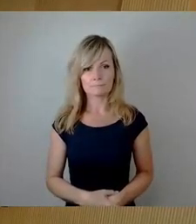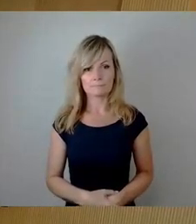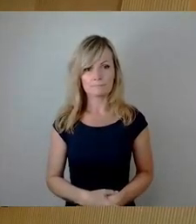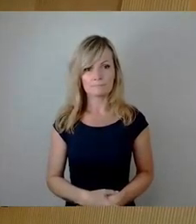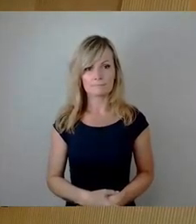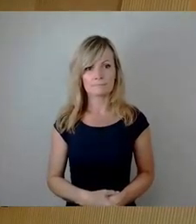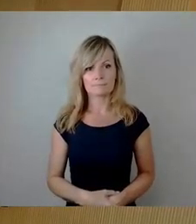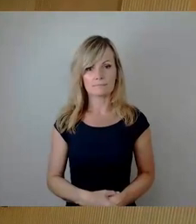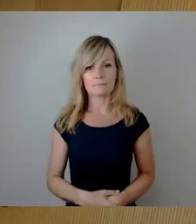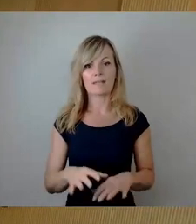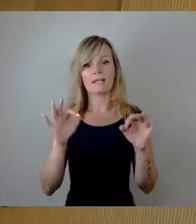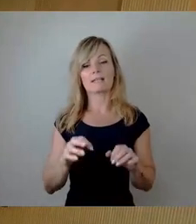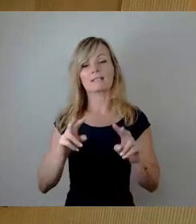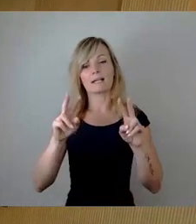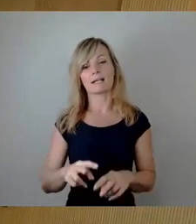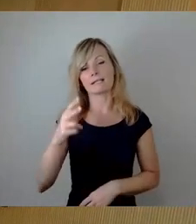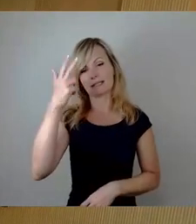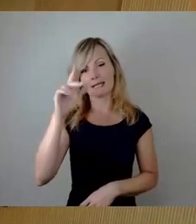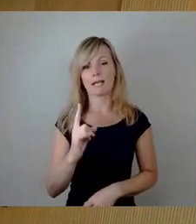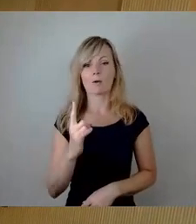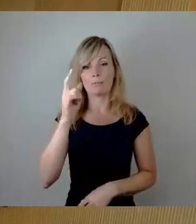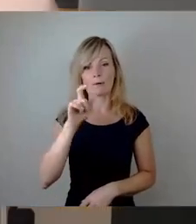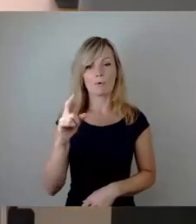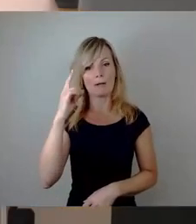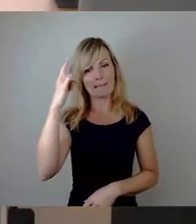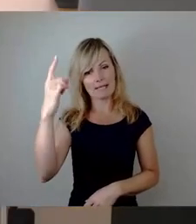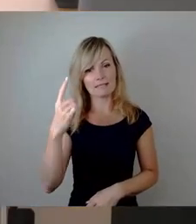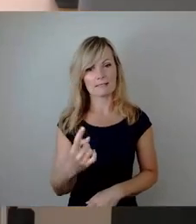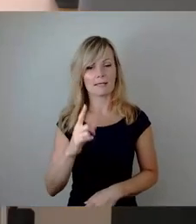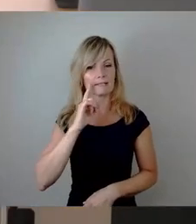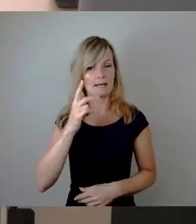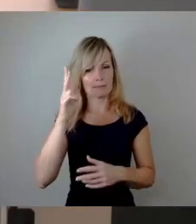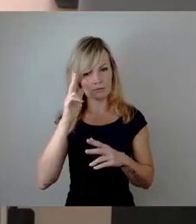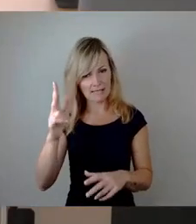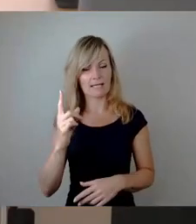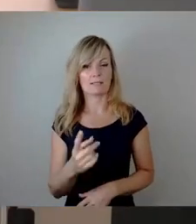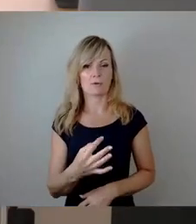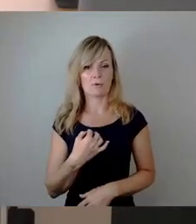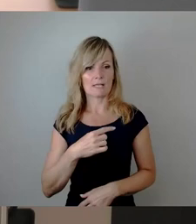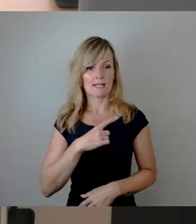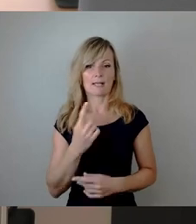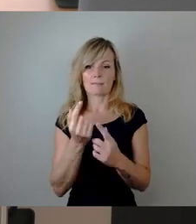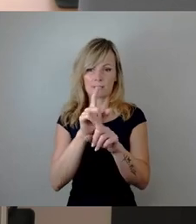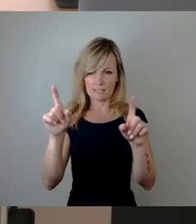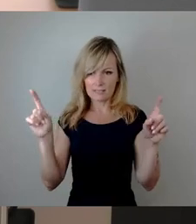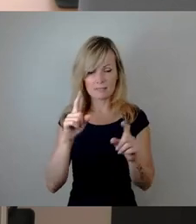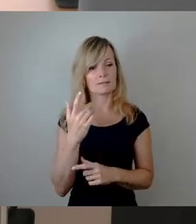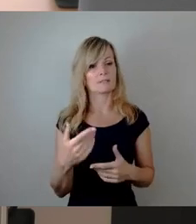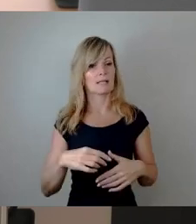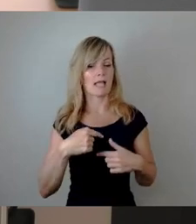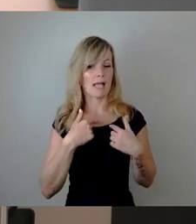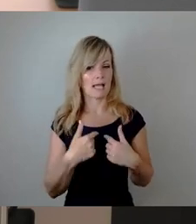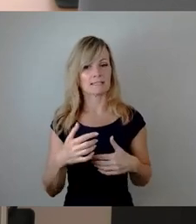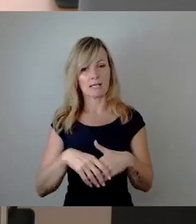Sehr geehrter Herr Oberbürgermeister, sehr geehrte Damen und Herren, auch von mir herzlichen Glückwunsch allen gewählten und neu